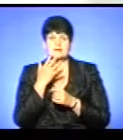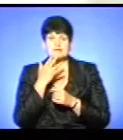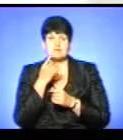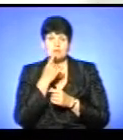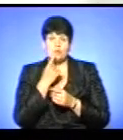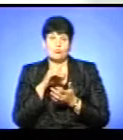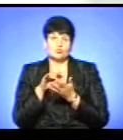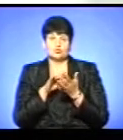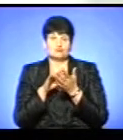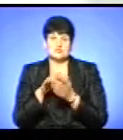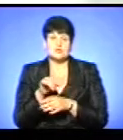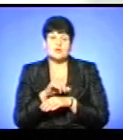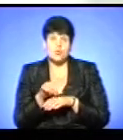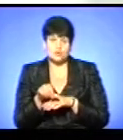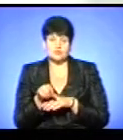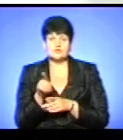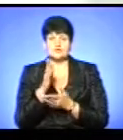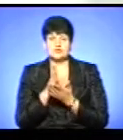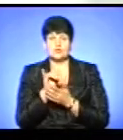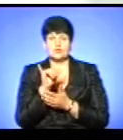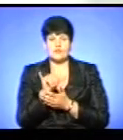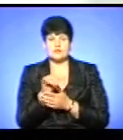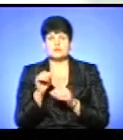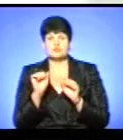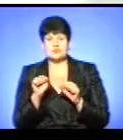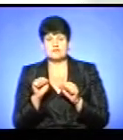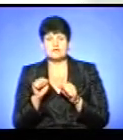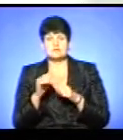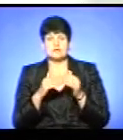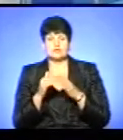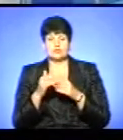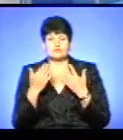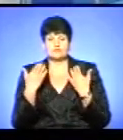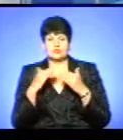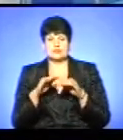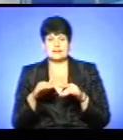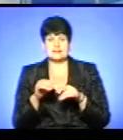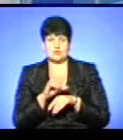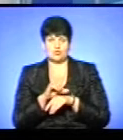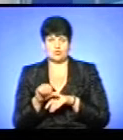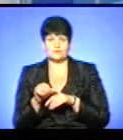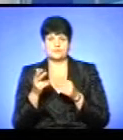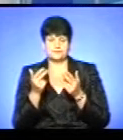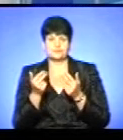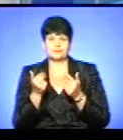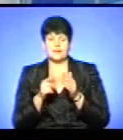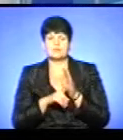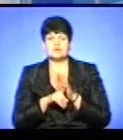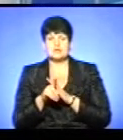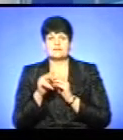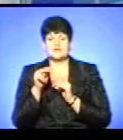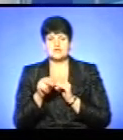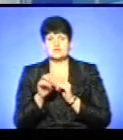за кордон. Чи є у вас можливість і чи практикуєте ви відпочинок дітей за кордоном? Звичайно, починаючи з